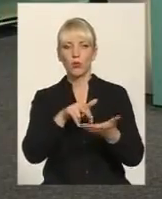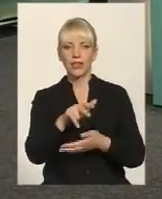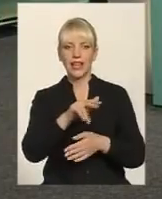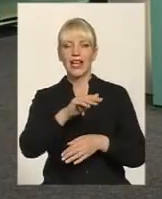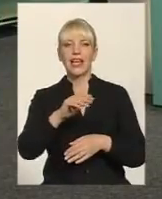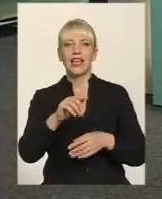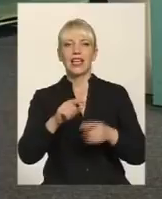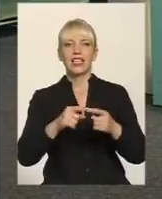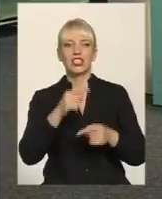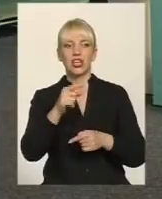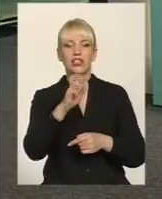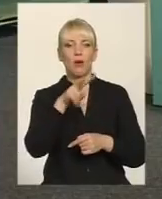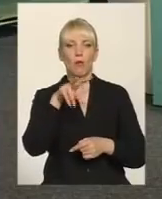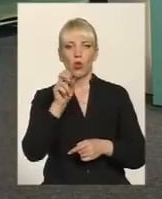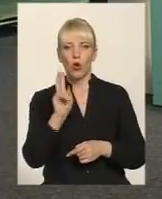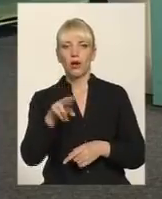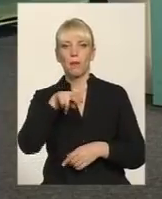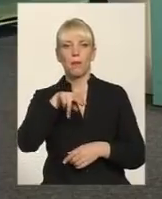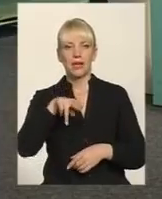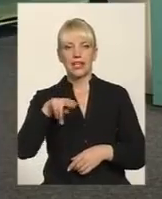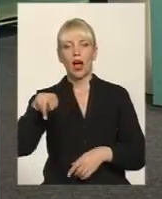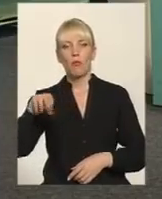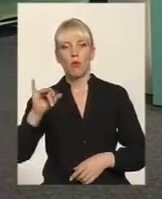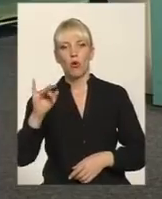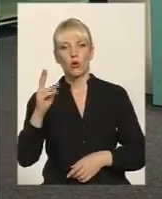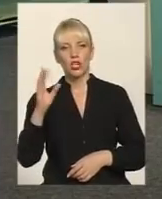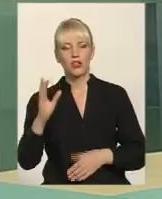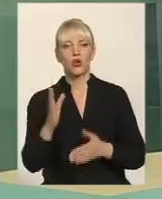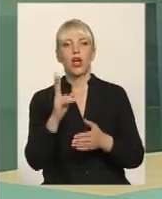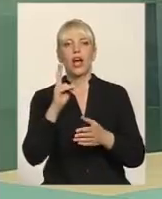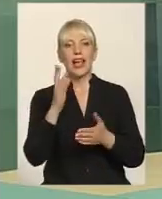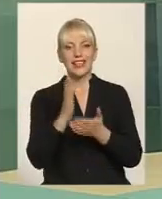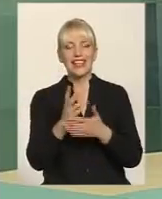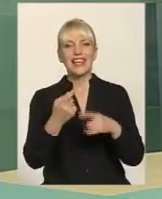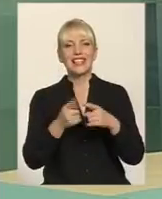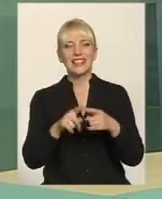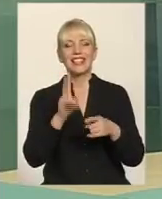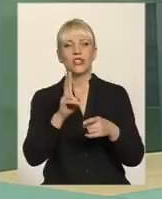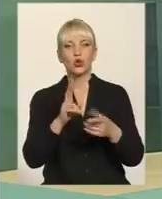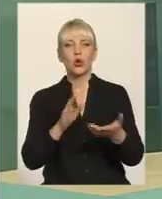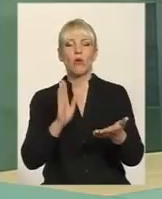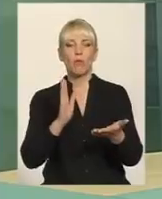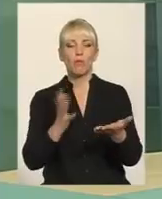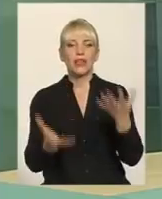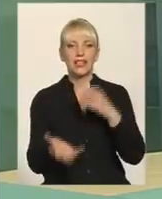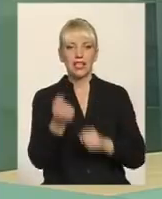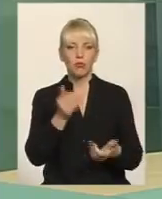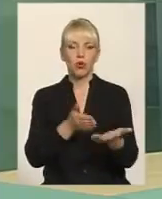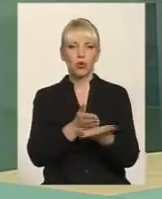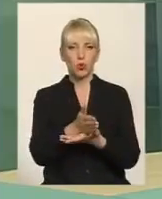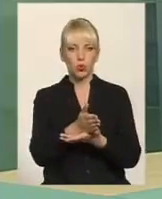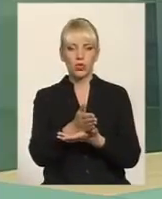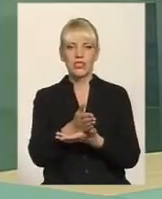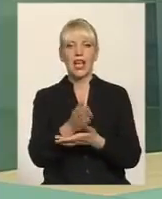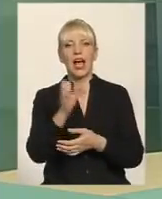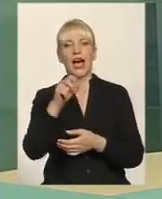Так зараз партія називається, нова назва. Але є ті, хто підтримують курс президента, але не хочуть йти через партію «Солідарність».